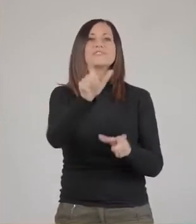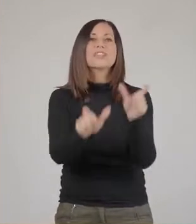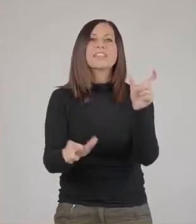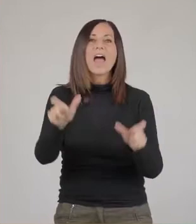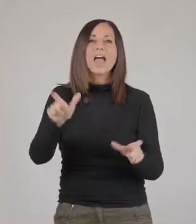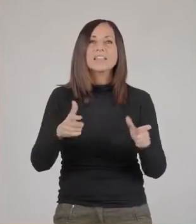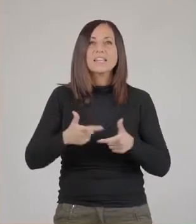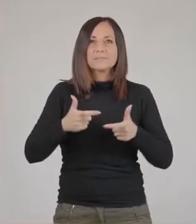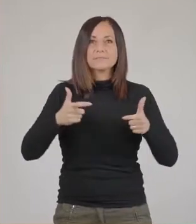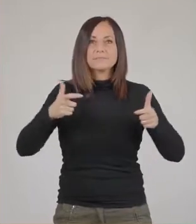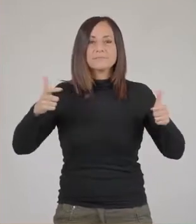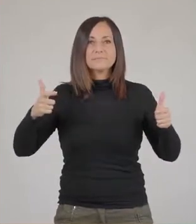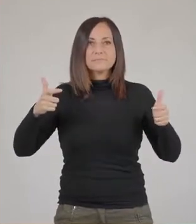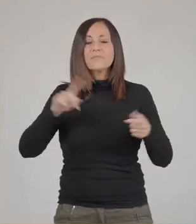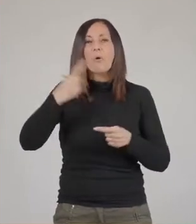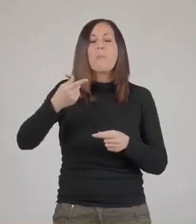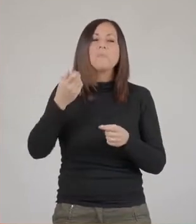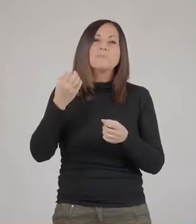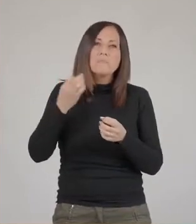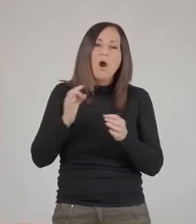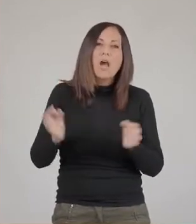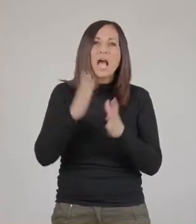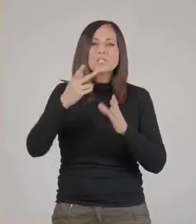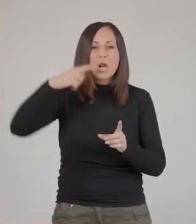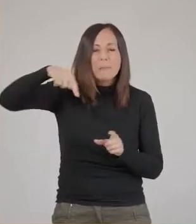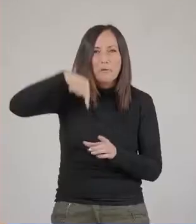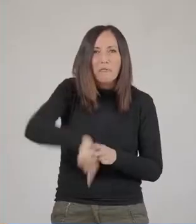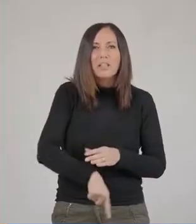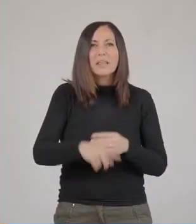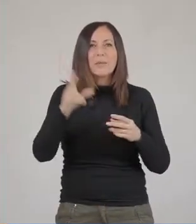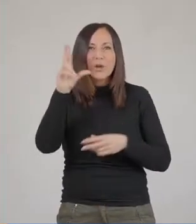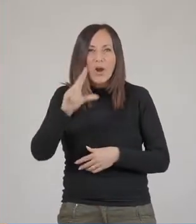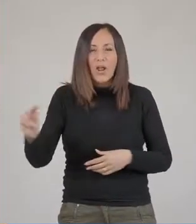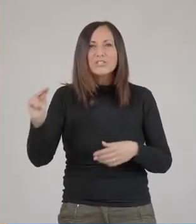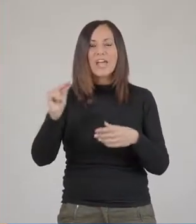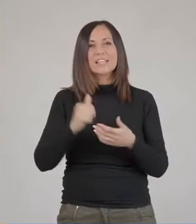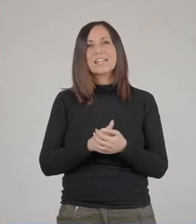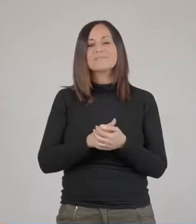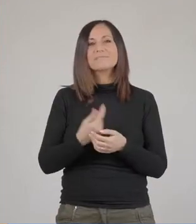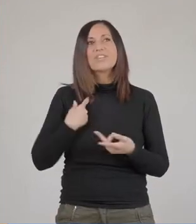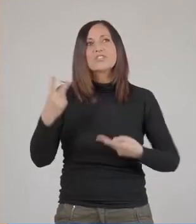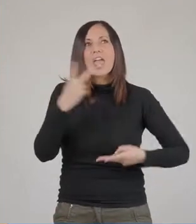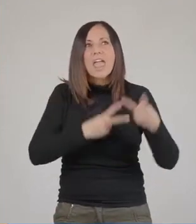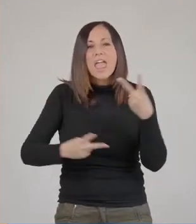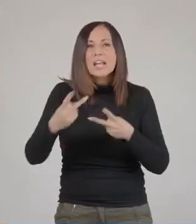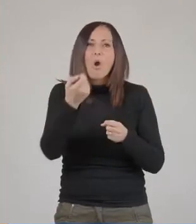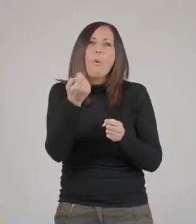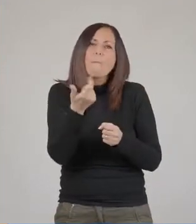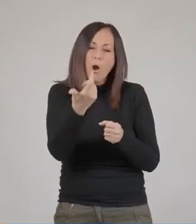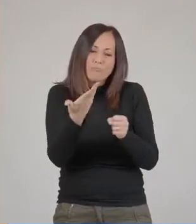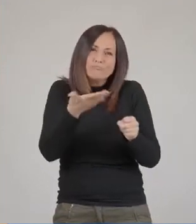cittadini e si forniscono opportunità per approfondire conoscenze e in qualche modo si cerca di